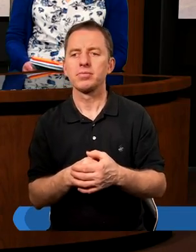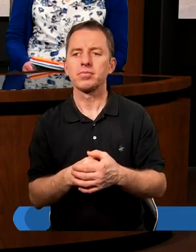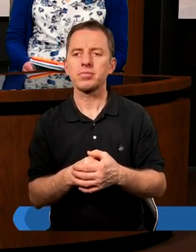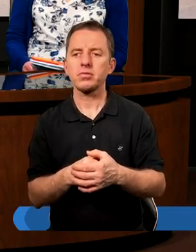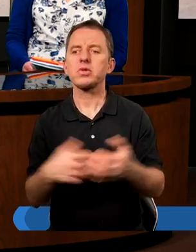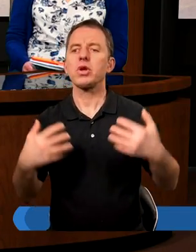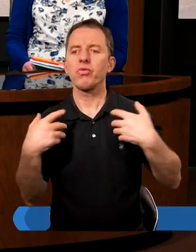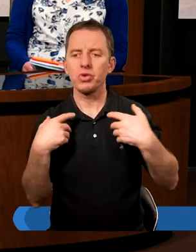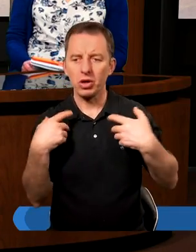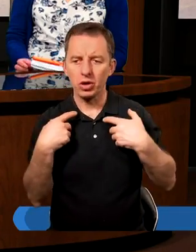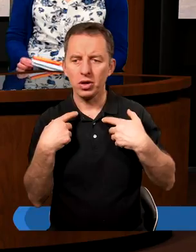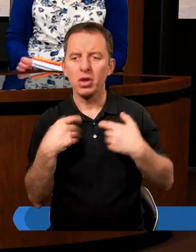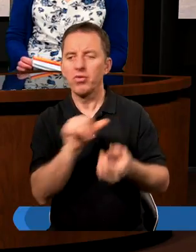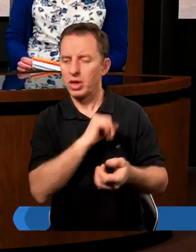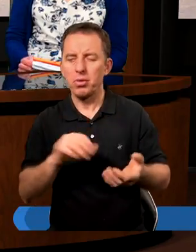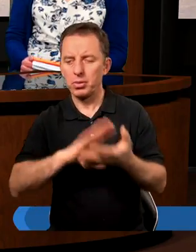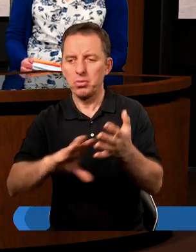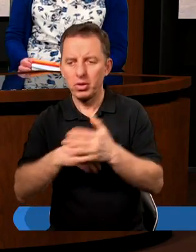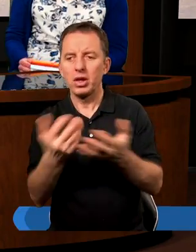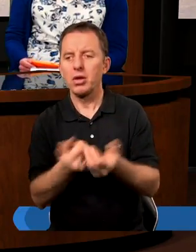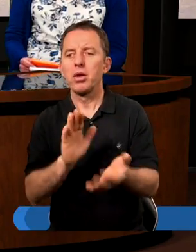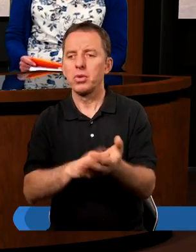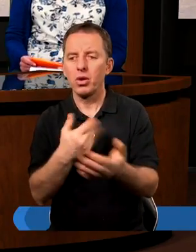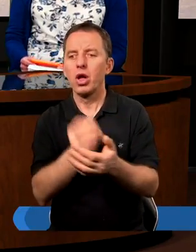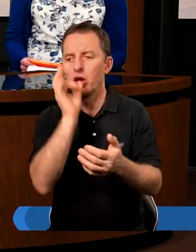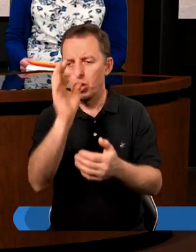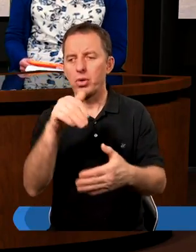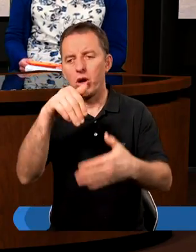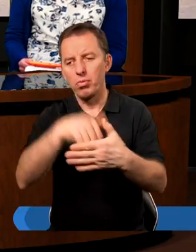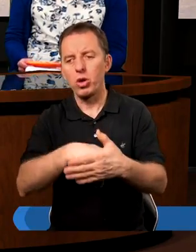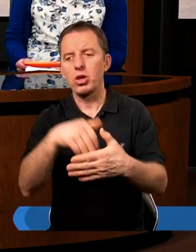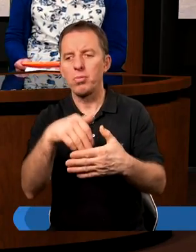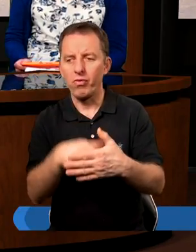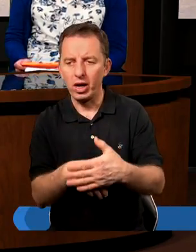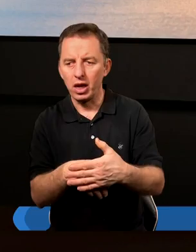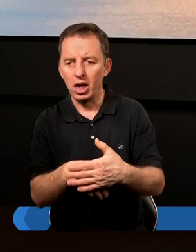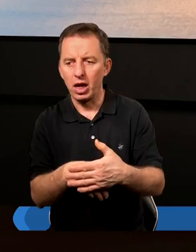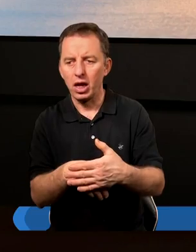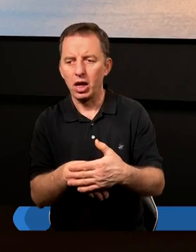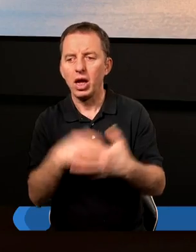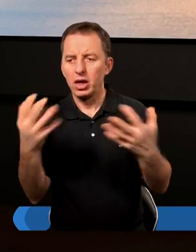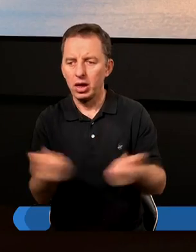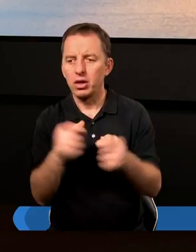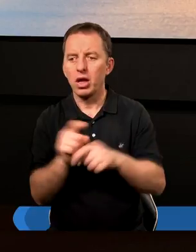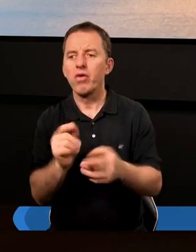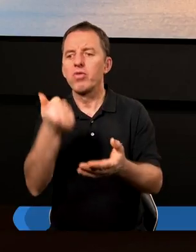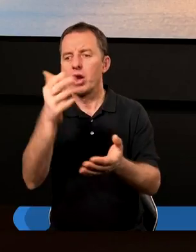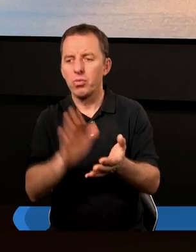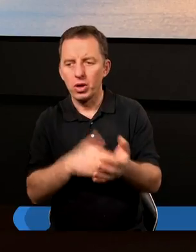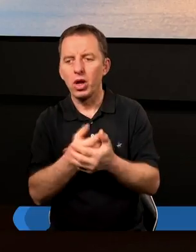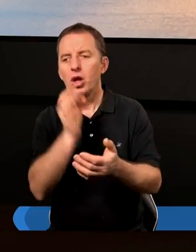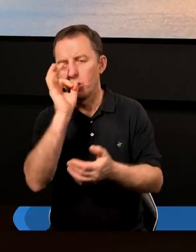Na pewno w życiu i w samej Biblii znajdziemy wiele przykładów dobrego postępowania. Znajdziemy też wiele